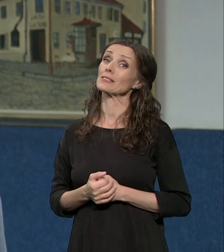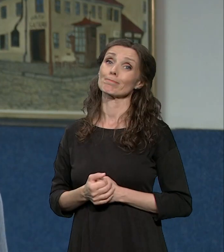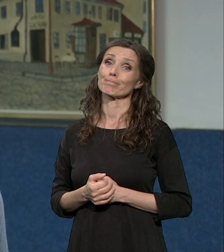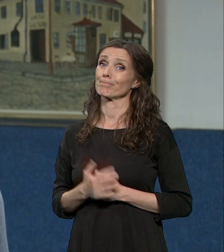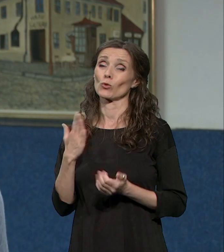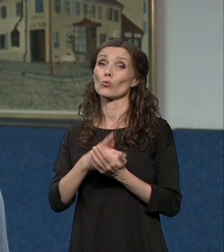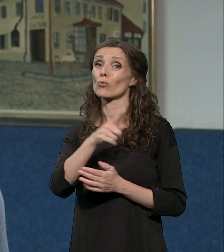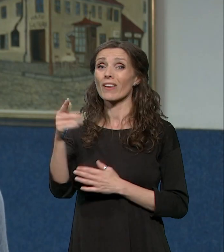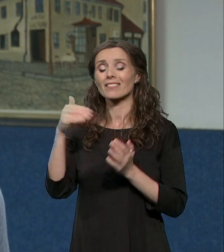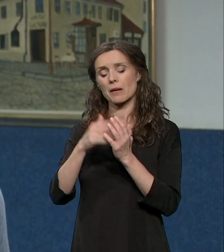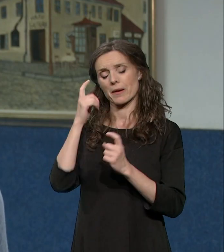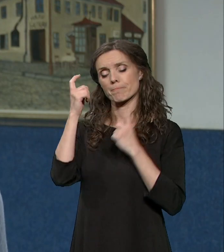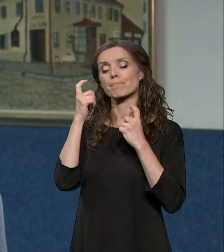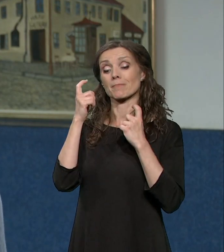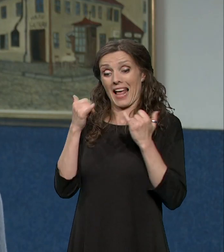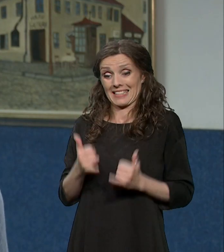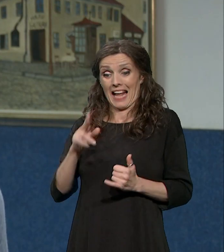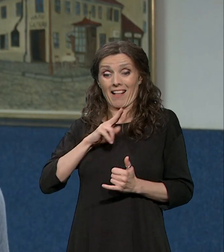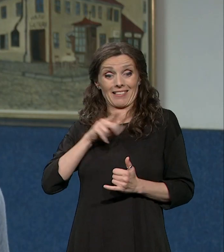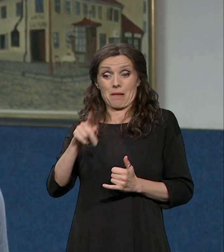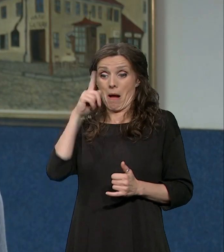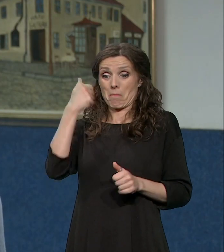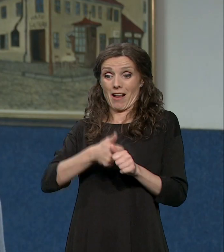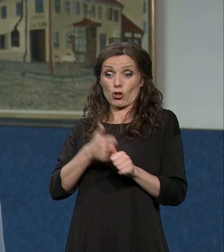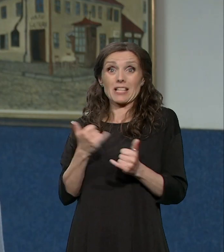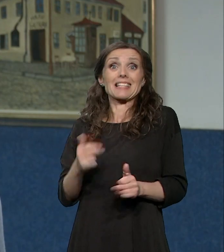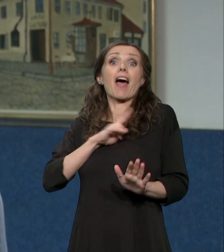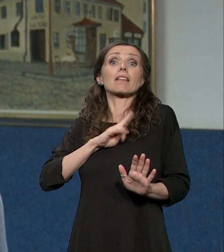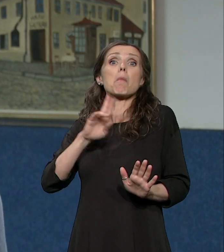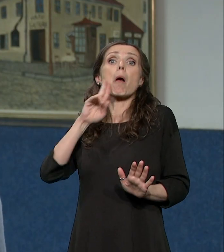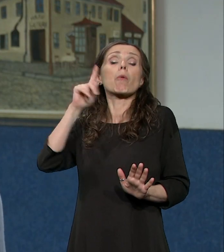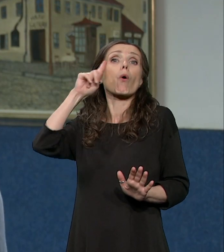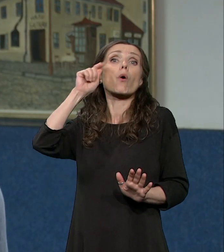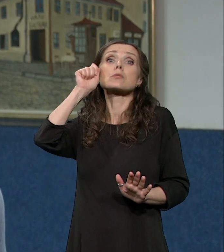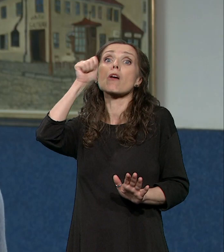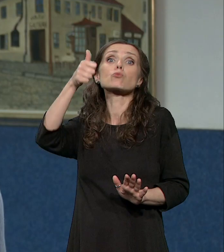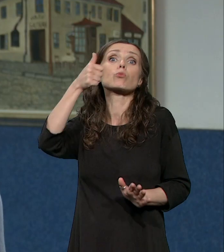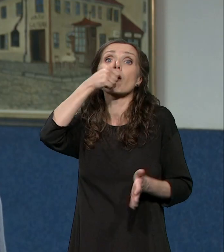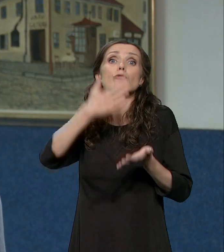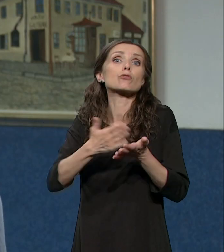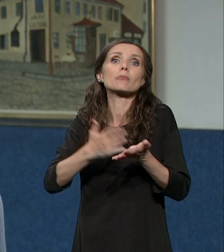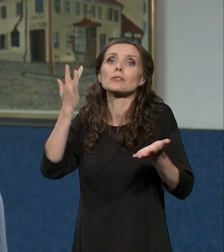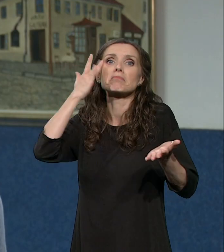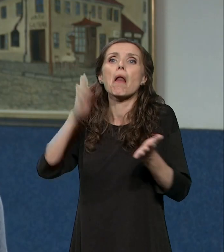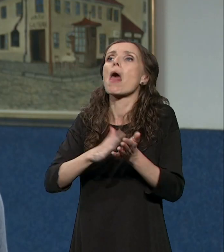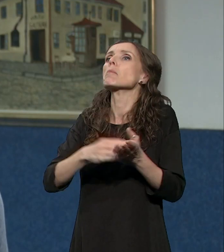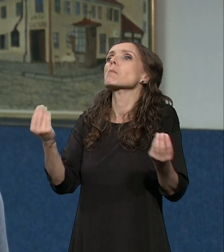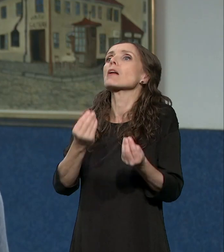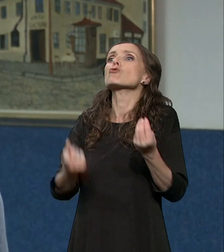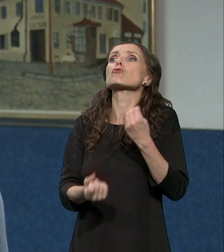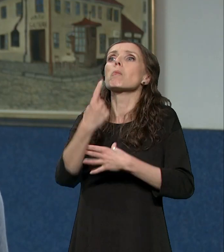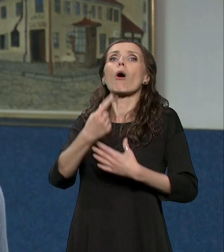umu da je to usluga koju imaju trenutno i nikad se ne zna šta možda dođe sutra neka kriza kakva god